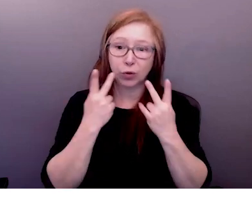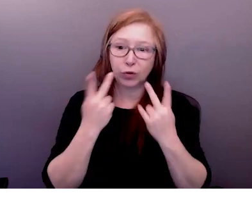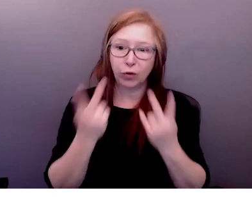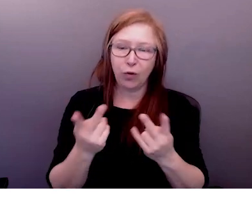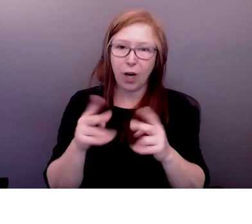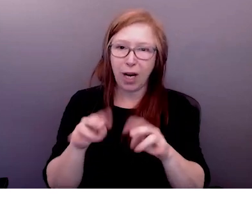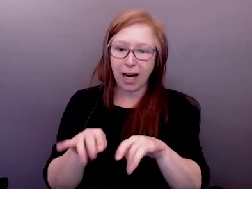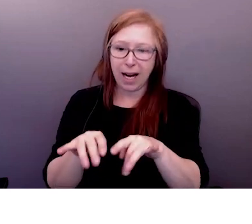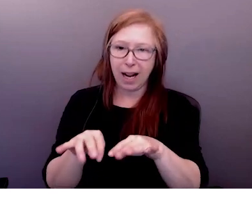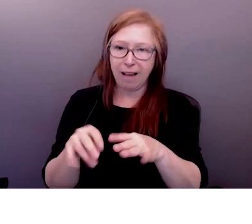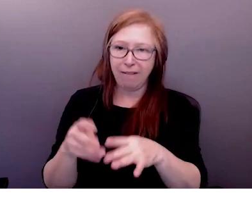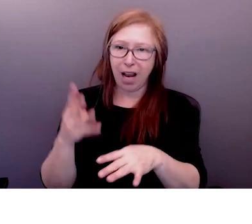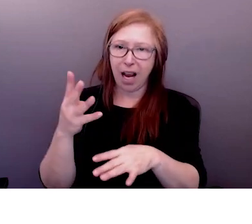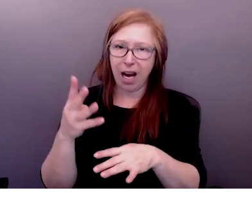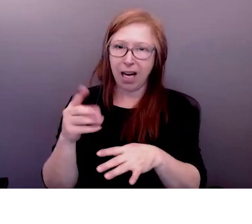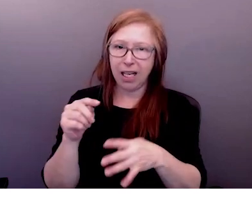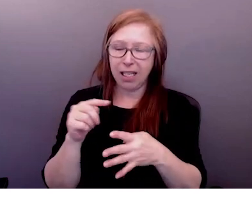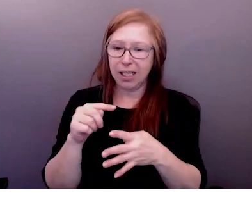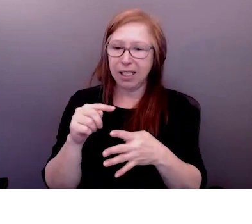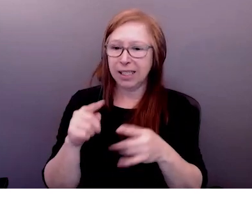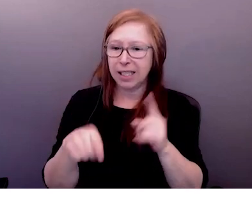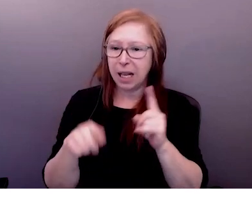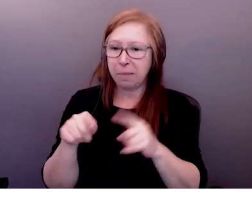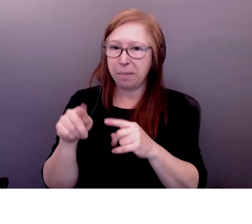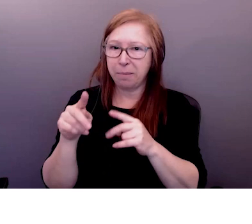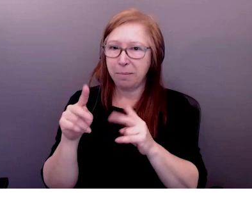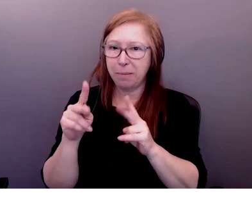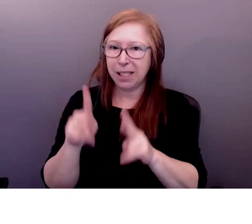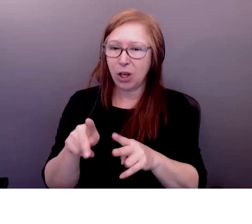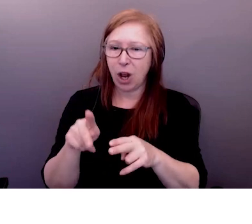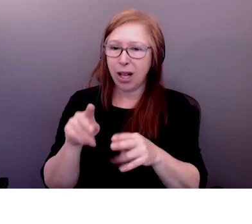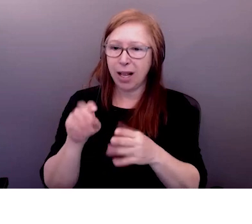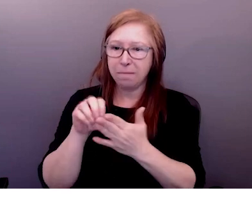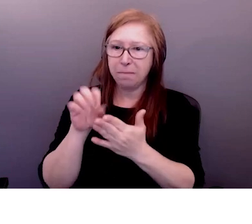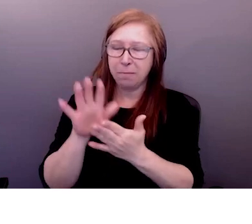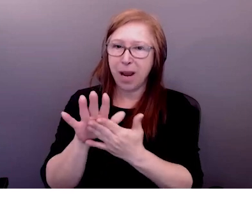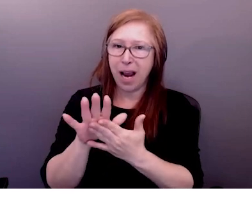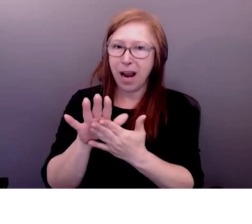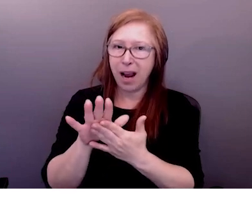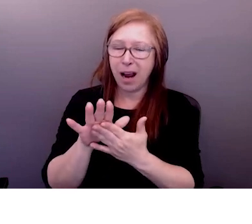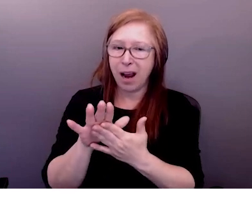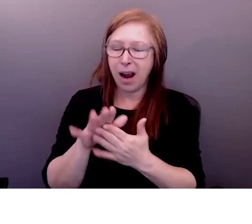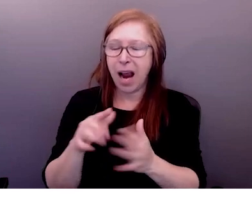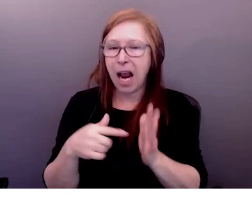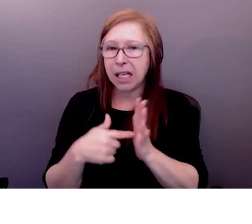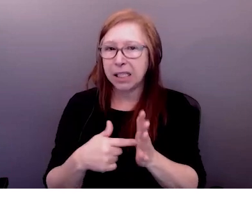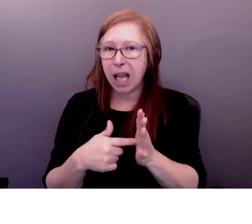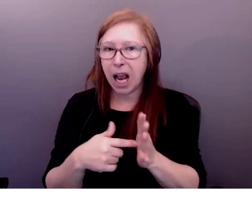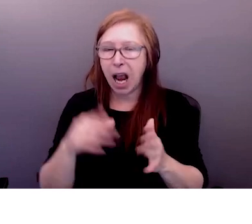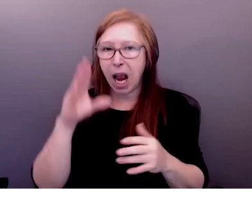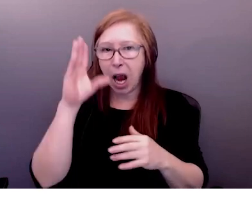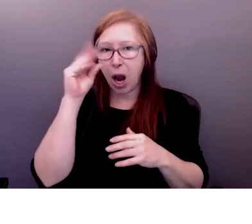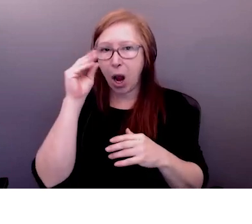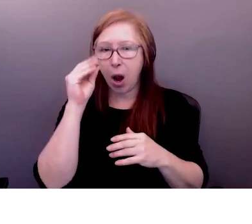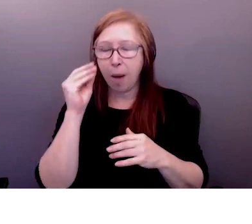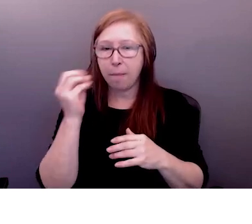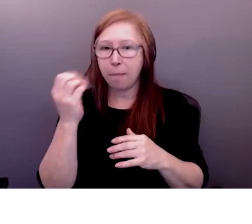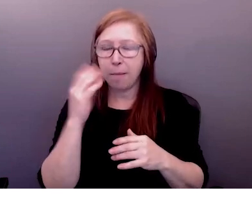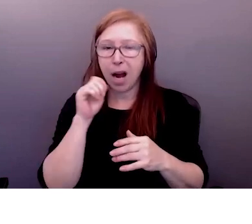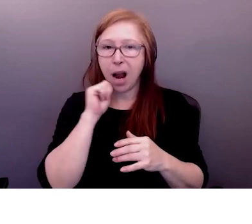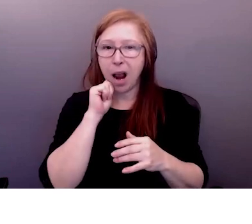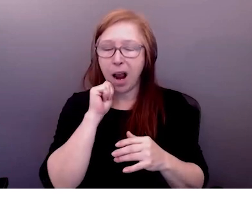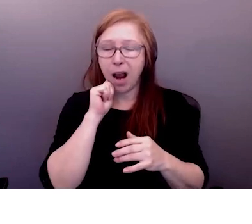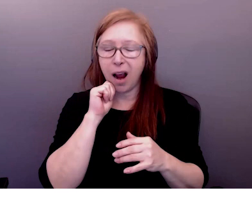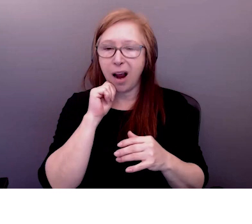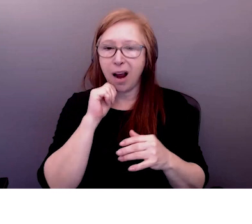médaille pour se demander quels sont les termes que nous avons de partager en politique de santé publique et des déclarations de diversité